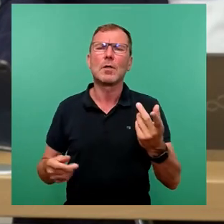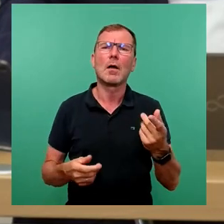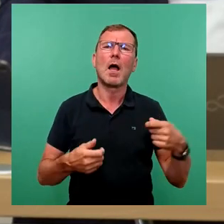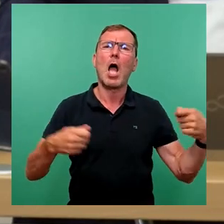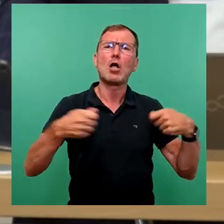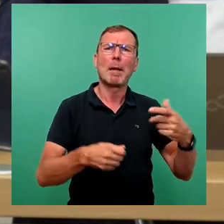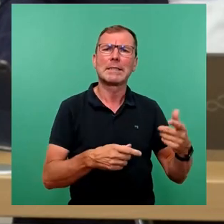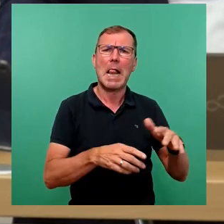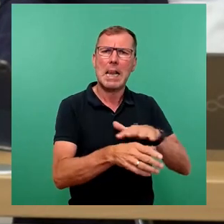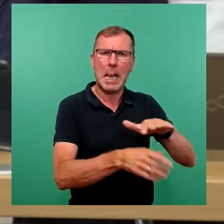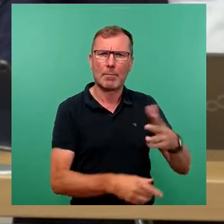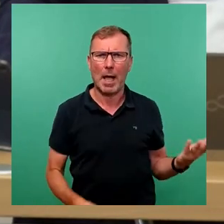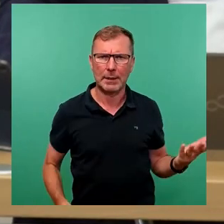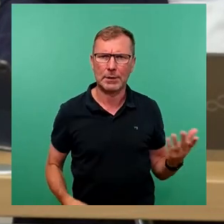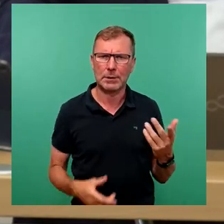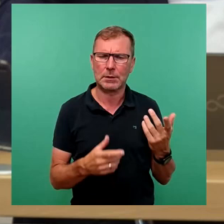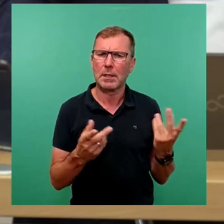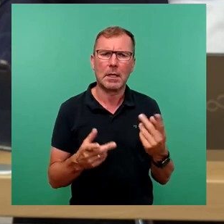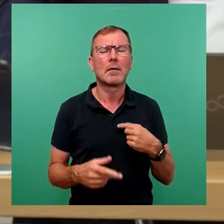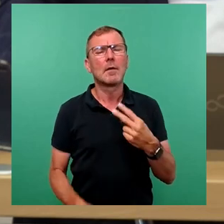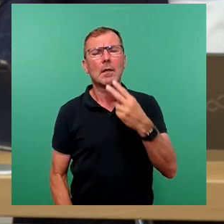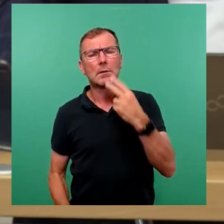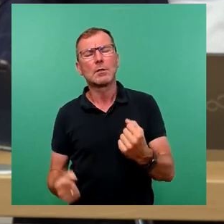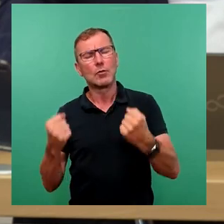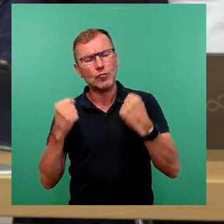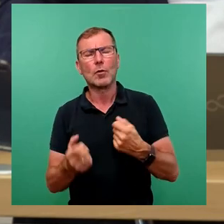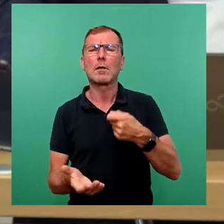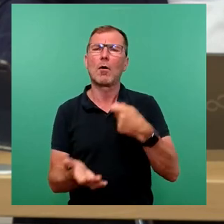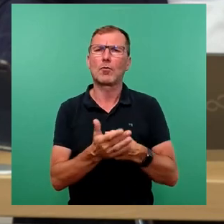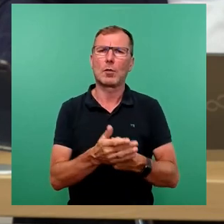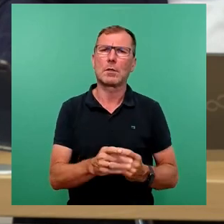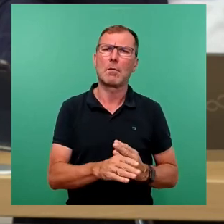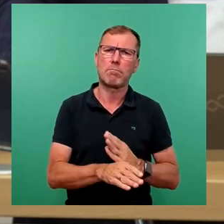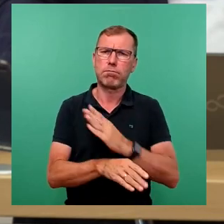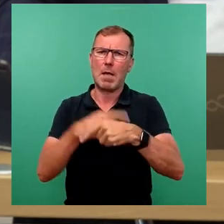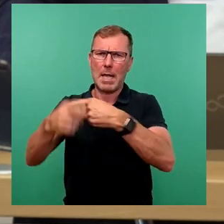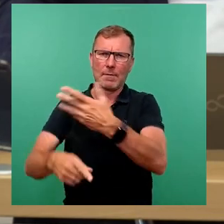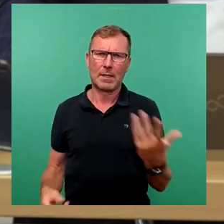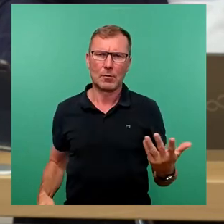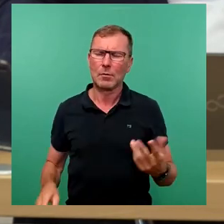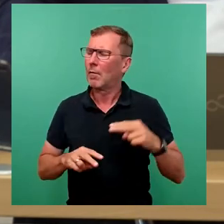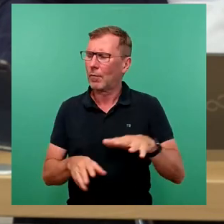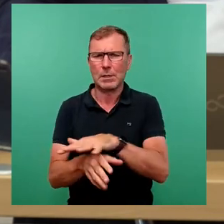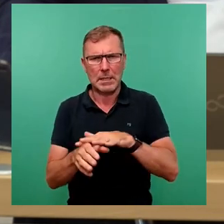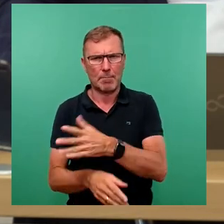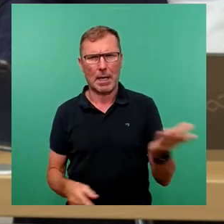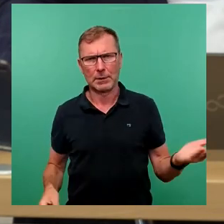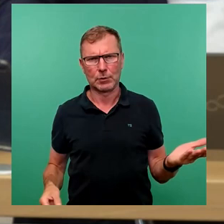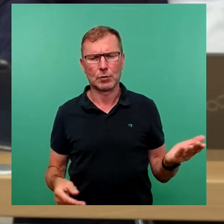Bereich ist. Wir sehen eine sehr, sehr starke Kostenentwicklung in verschiedenen Bereichen. Das sind